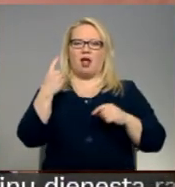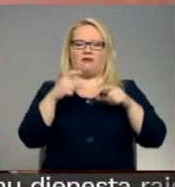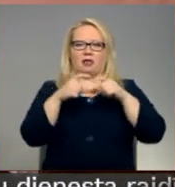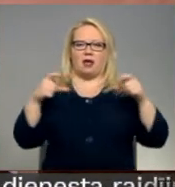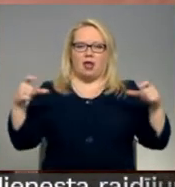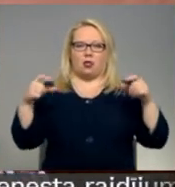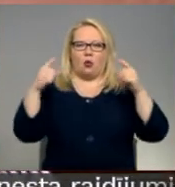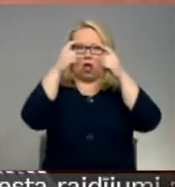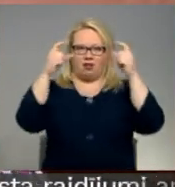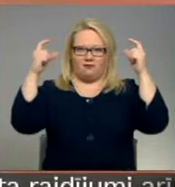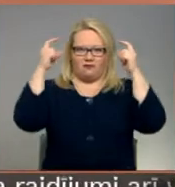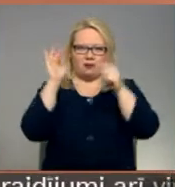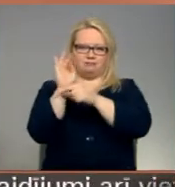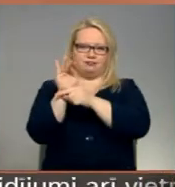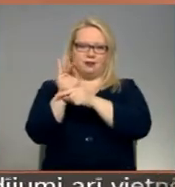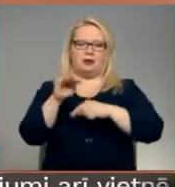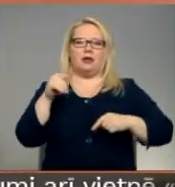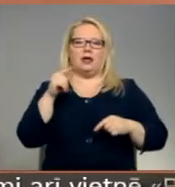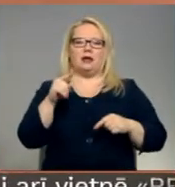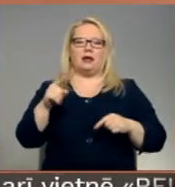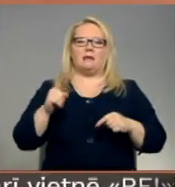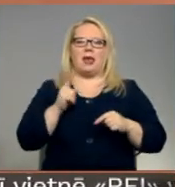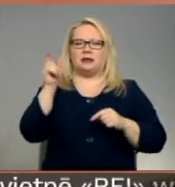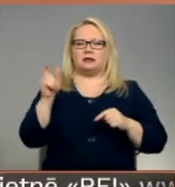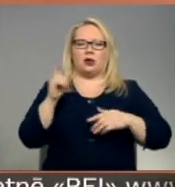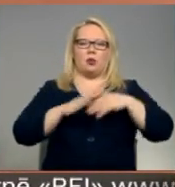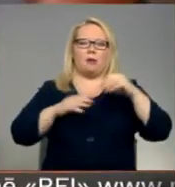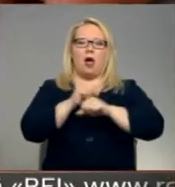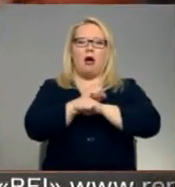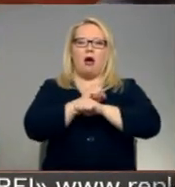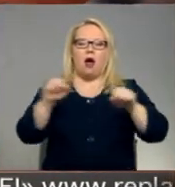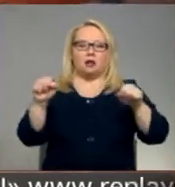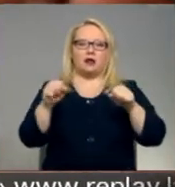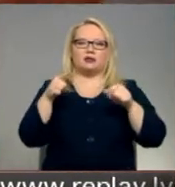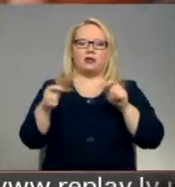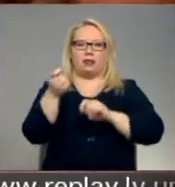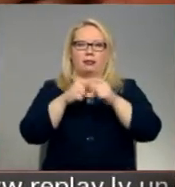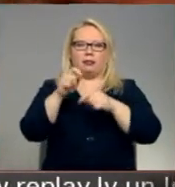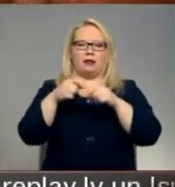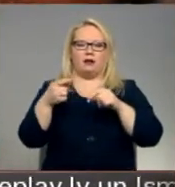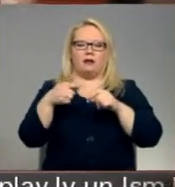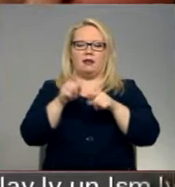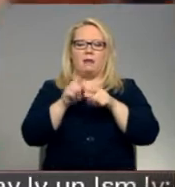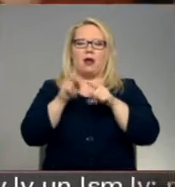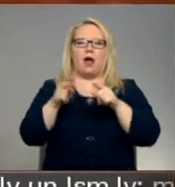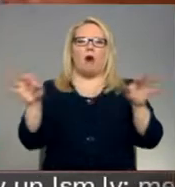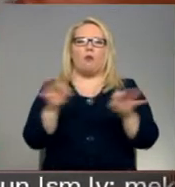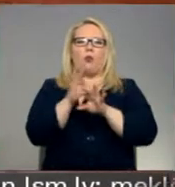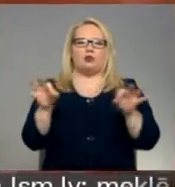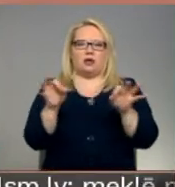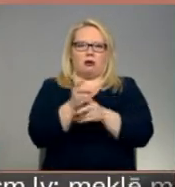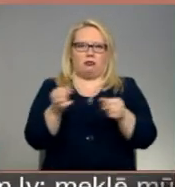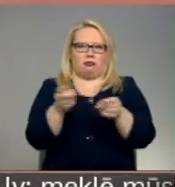piešuji galvas rotai. Tatjanas roku kustības ir tik ātras, ka koka darbarīgi knipeles skan gluži kā mūzikas